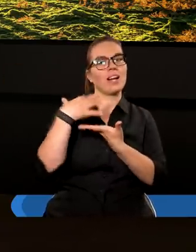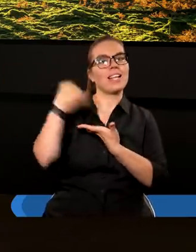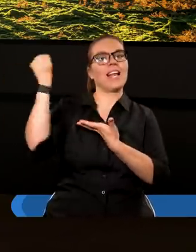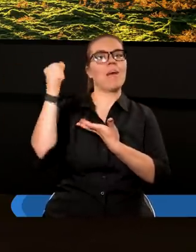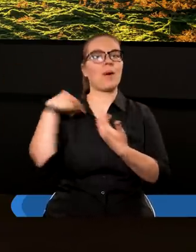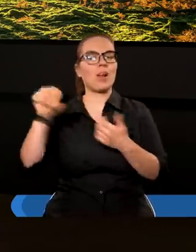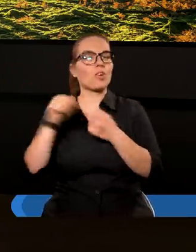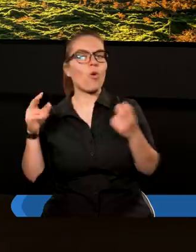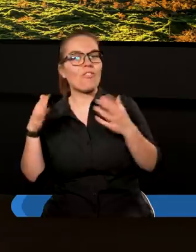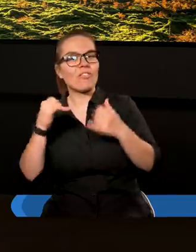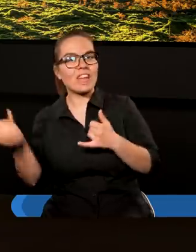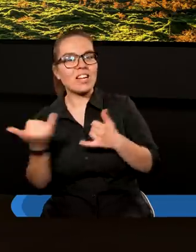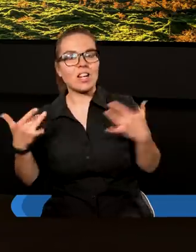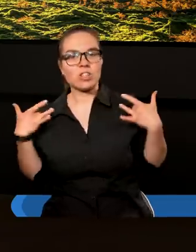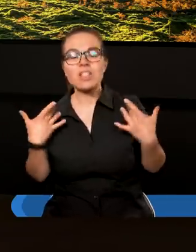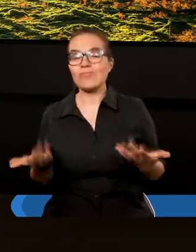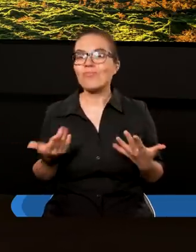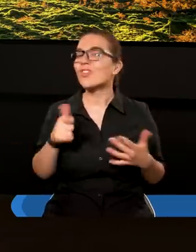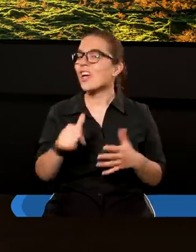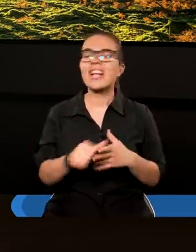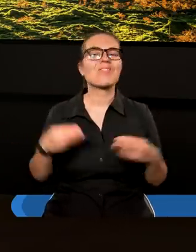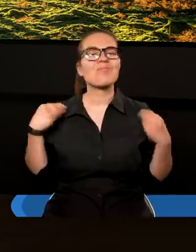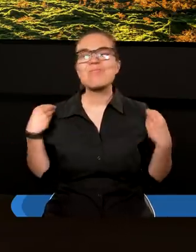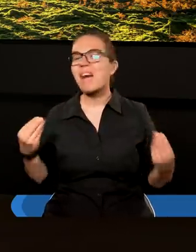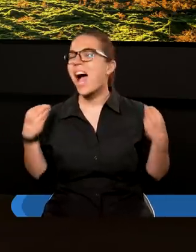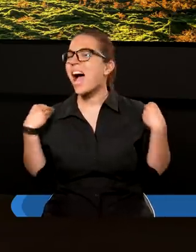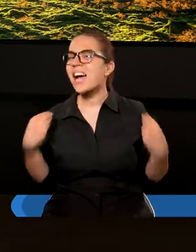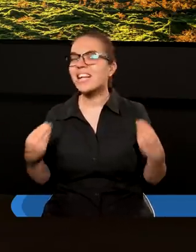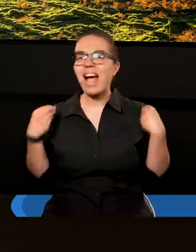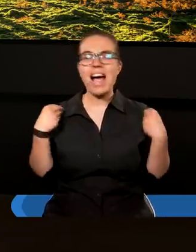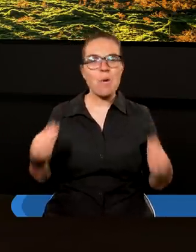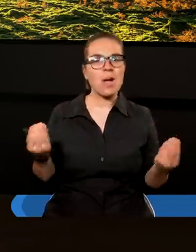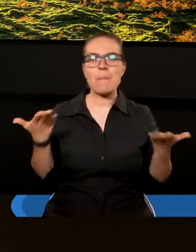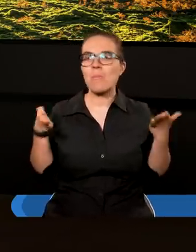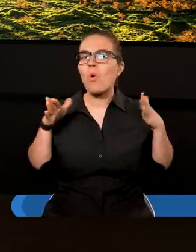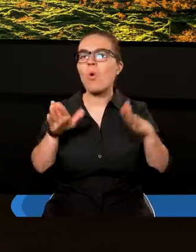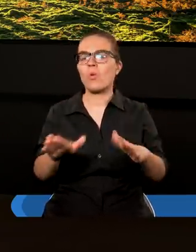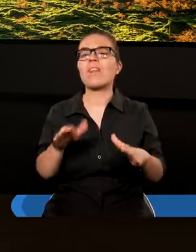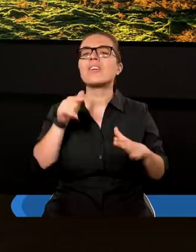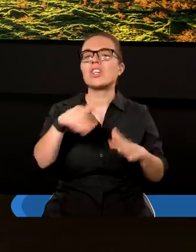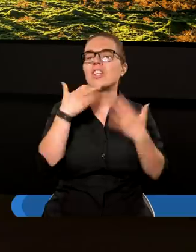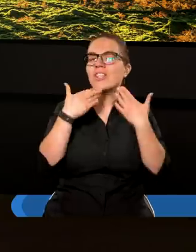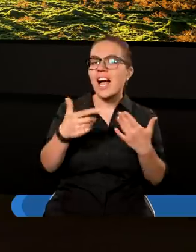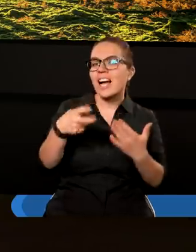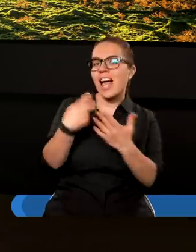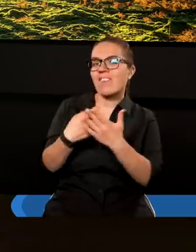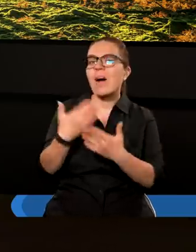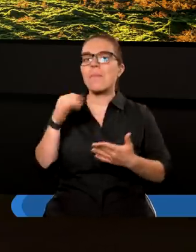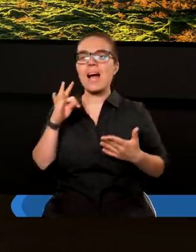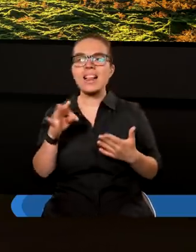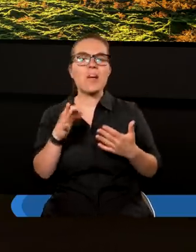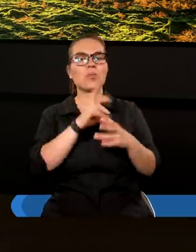wieczności. To ogromne błogosławieństwo, że możemy sięgając do tych rozdziałów Ewangelii Mateusza